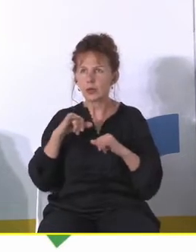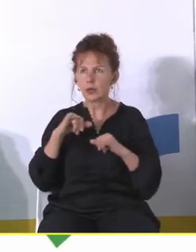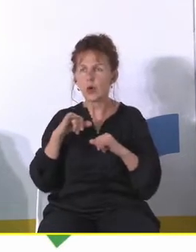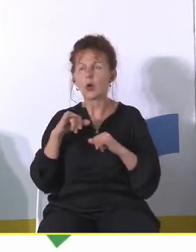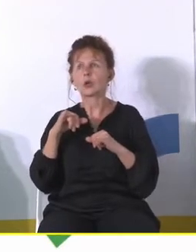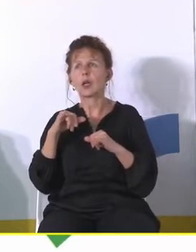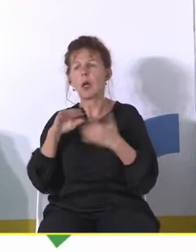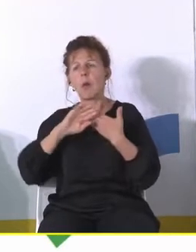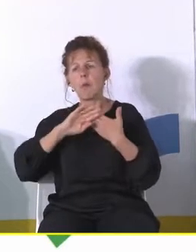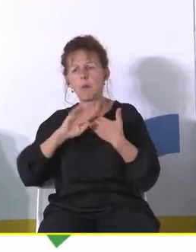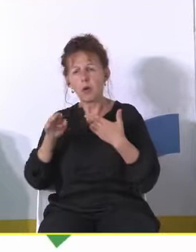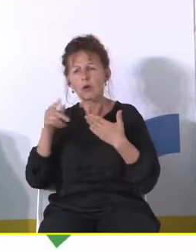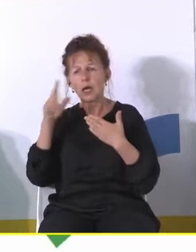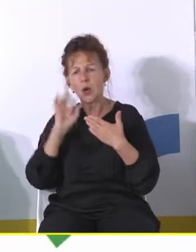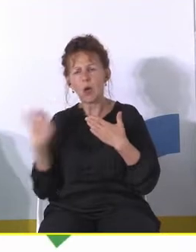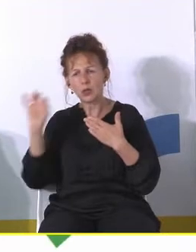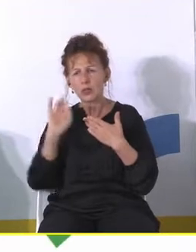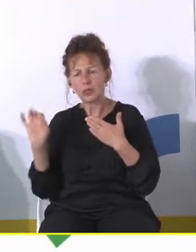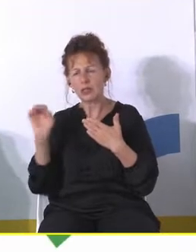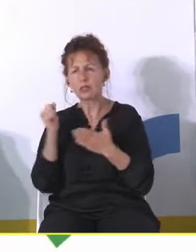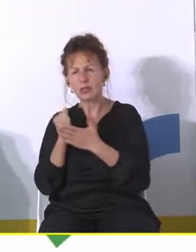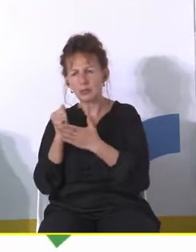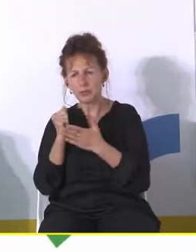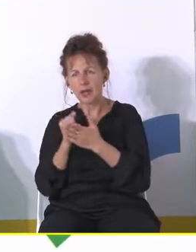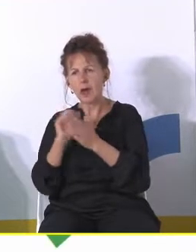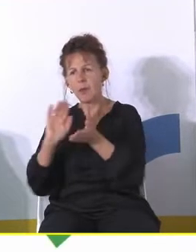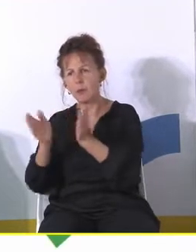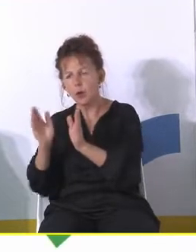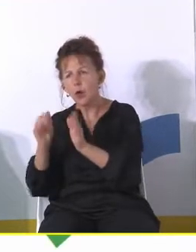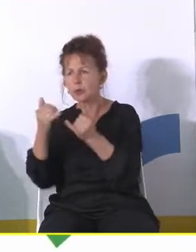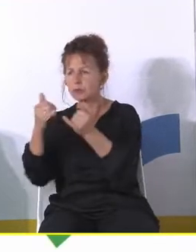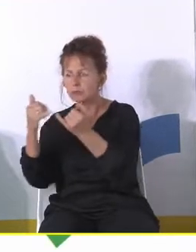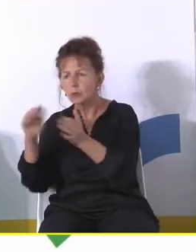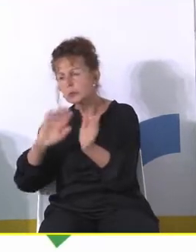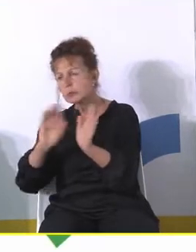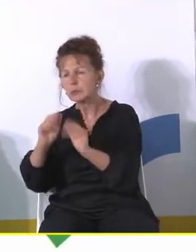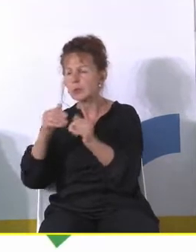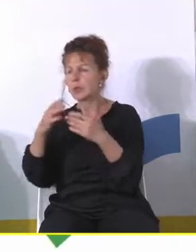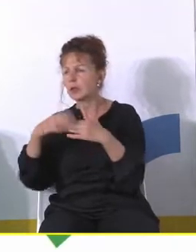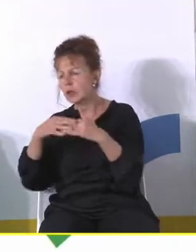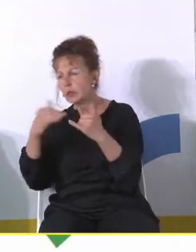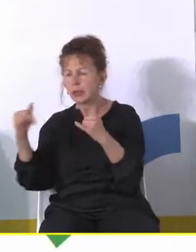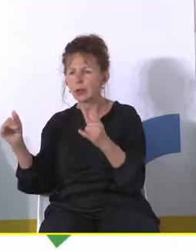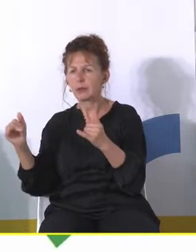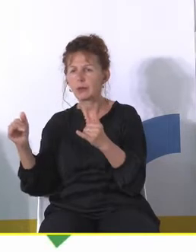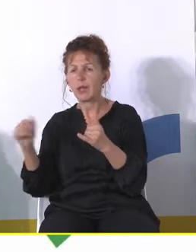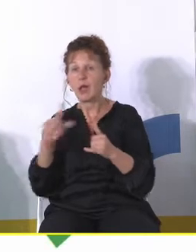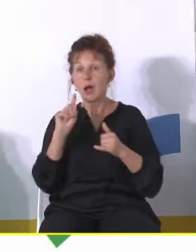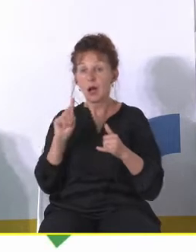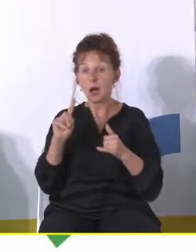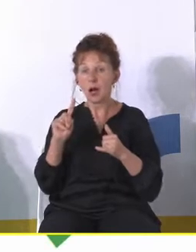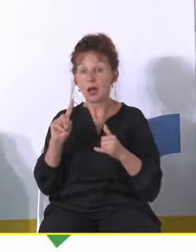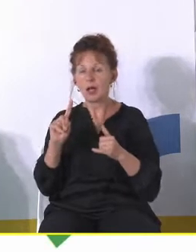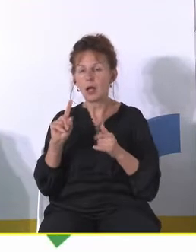poza oczywistymi aspektami troski o infrastrukturę rozmaitego rodzaju wejście w